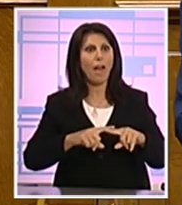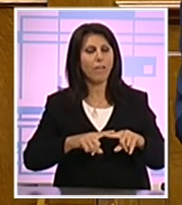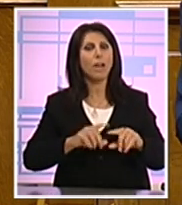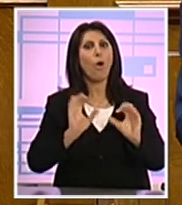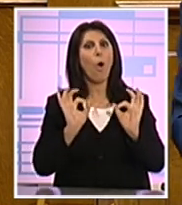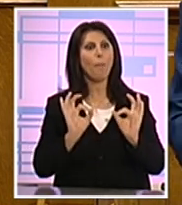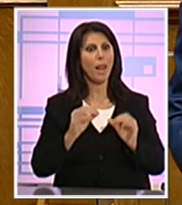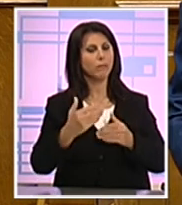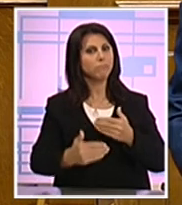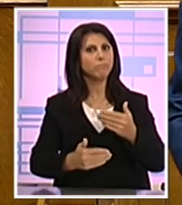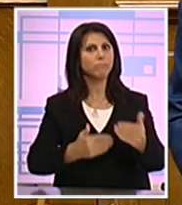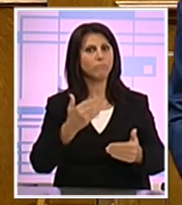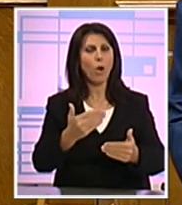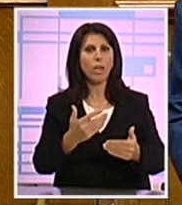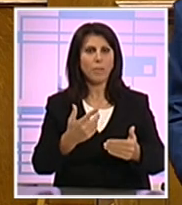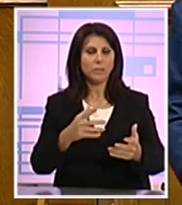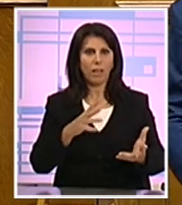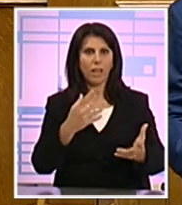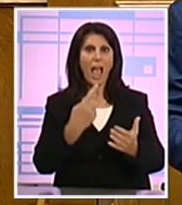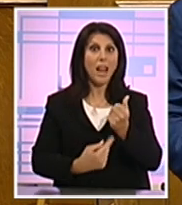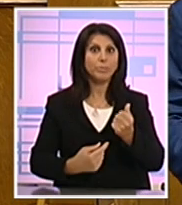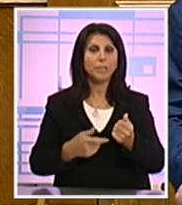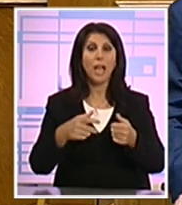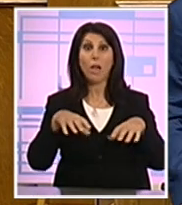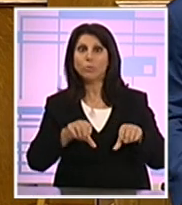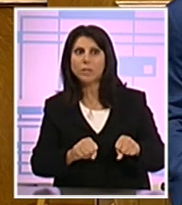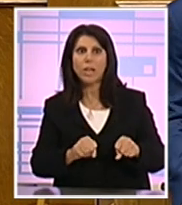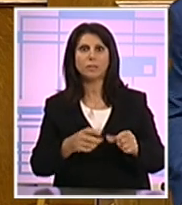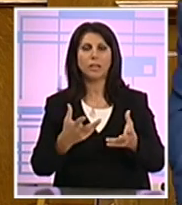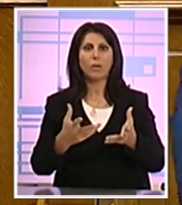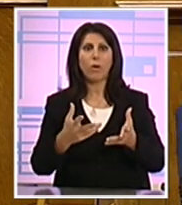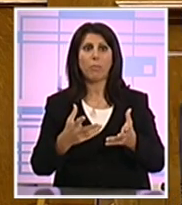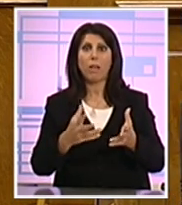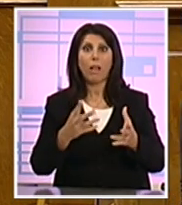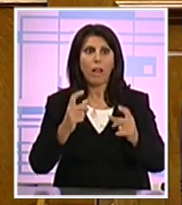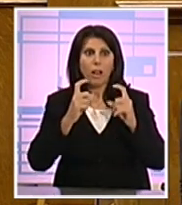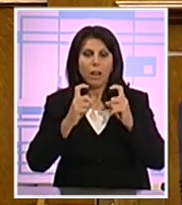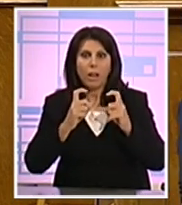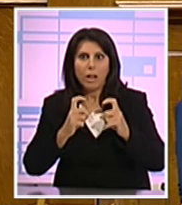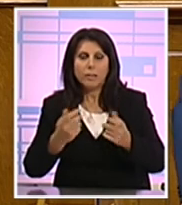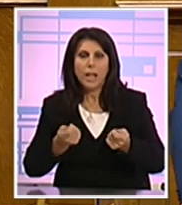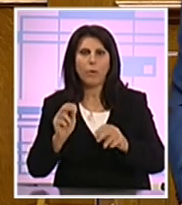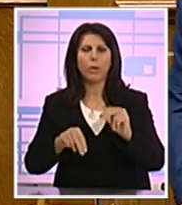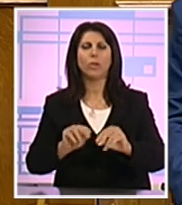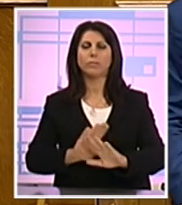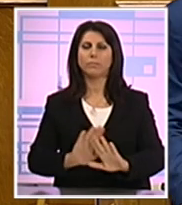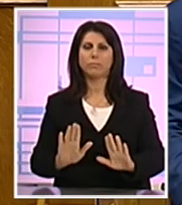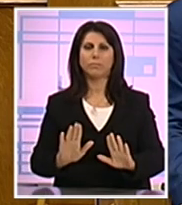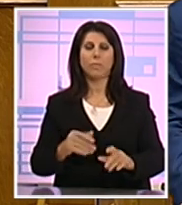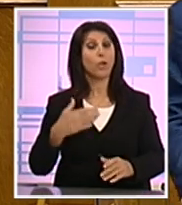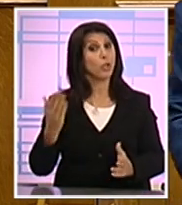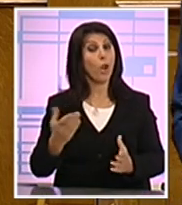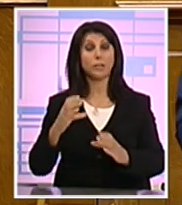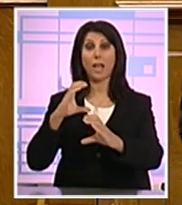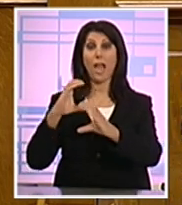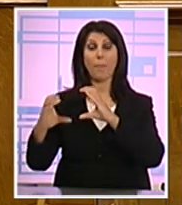χωρίς κανένα κενό εξουσίας. Χωρίς να συρθούμε σε εκλογές. Έχω ήδη επικοινωνήσει με